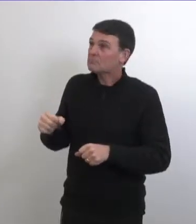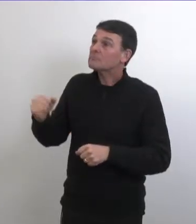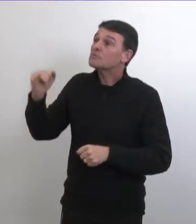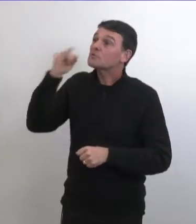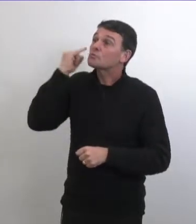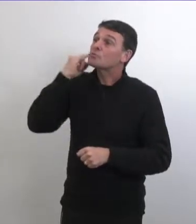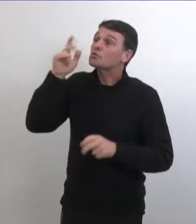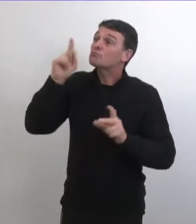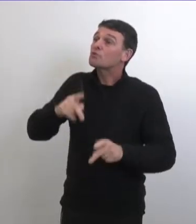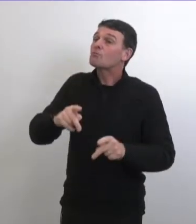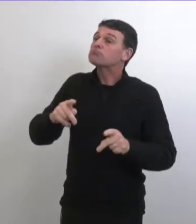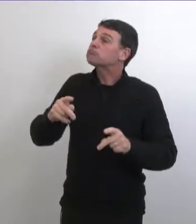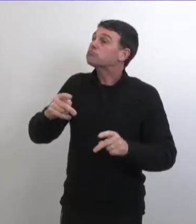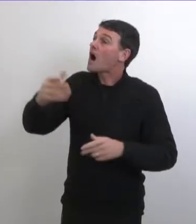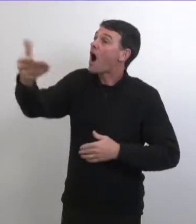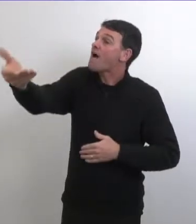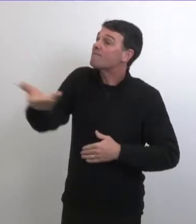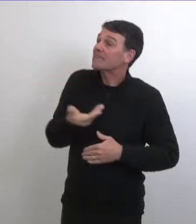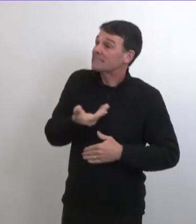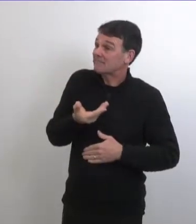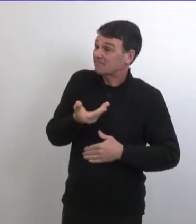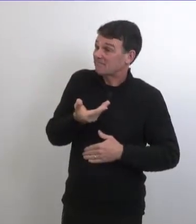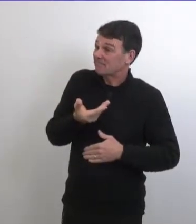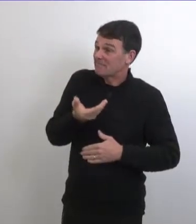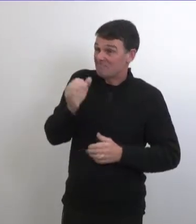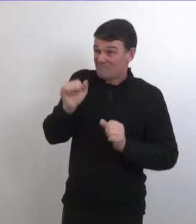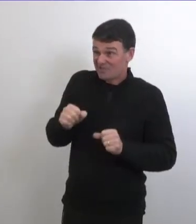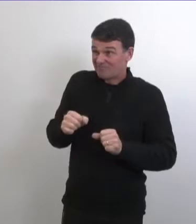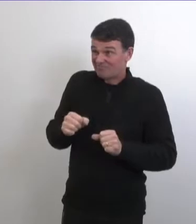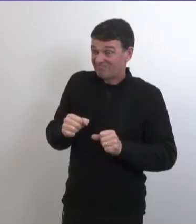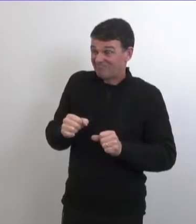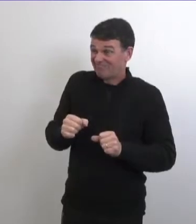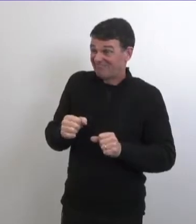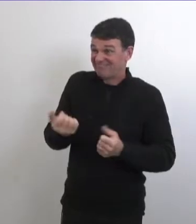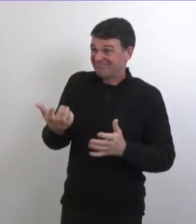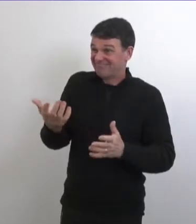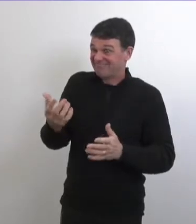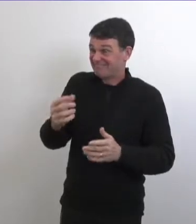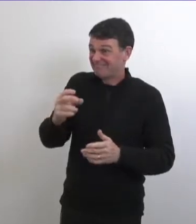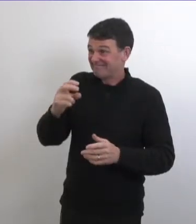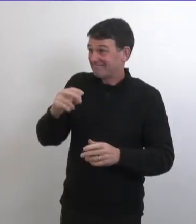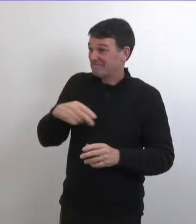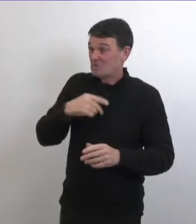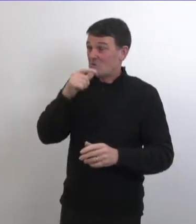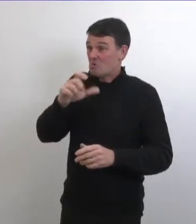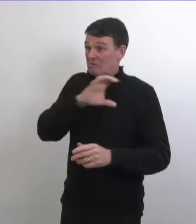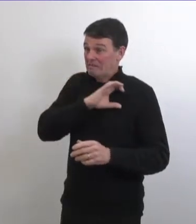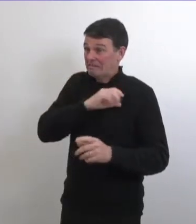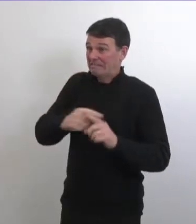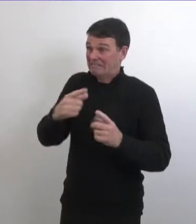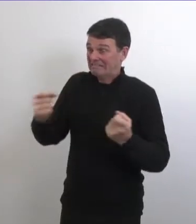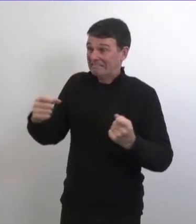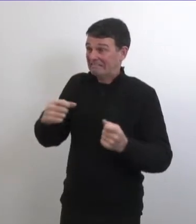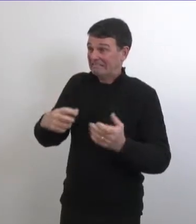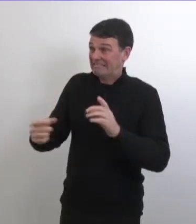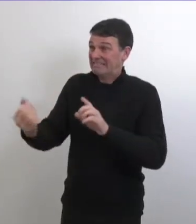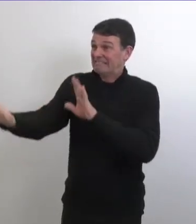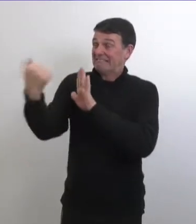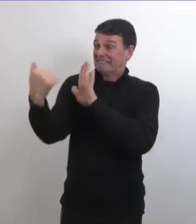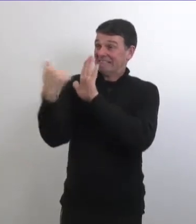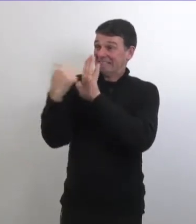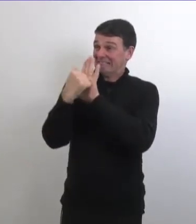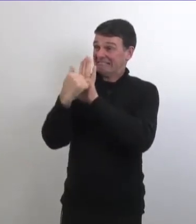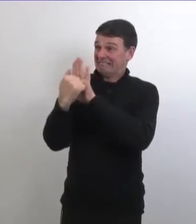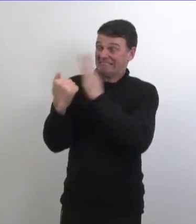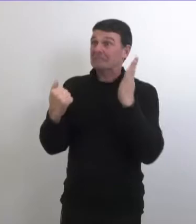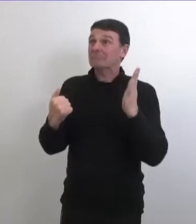donc est-il possible que si quelqu'un a des visiteurs chez eux ils vont peut-être avoir la visite d